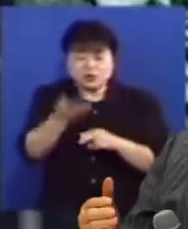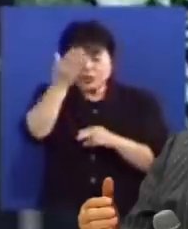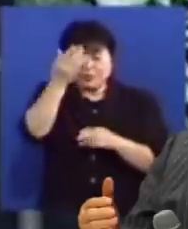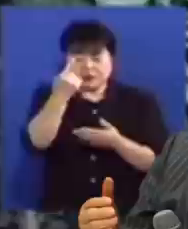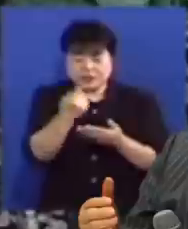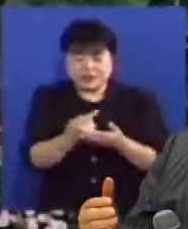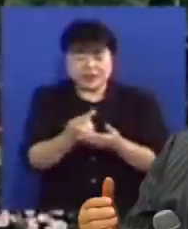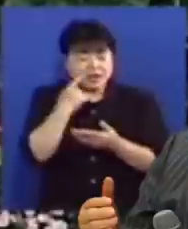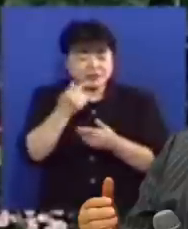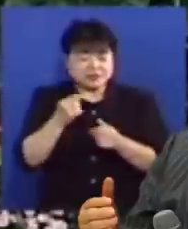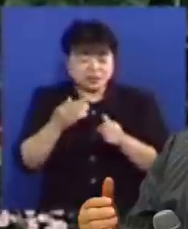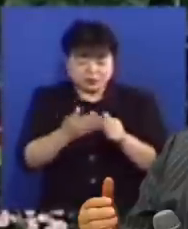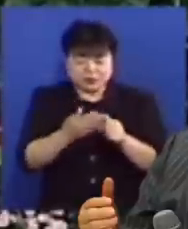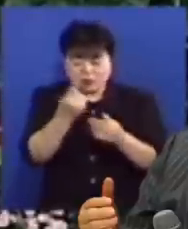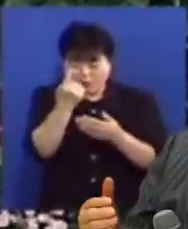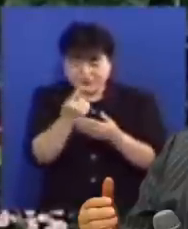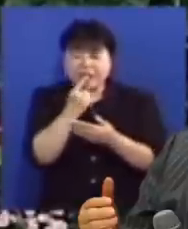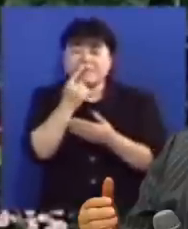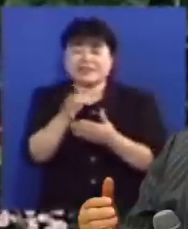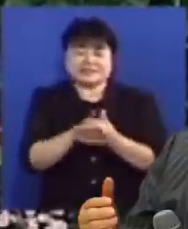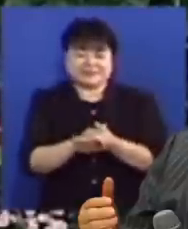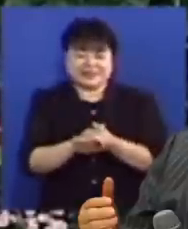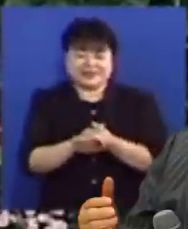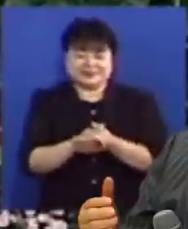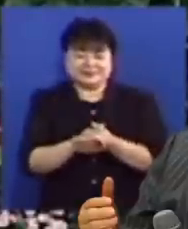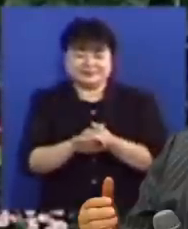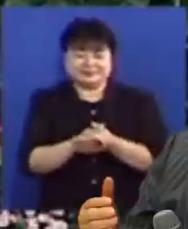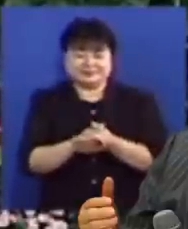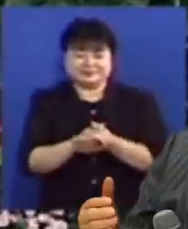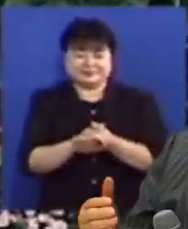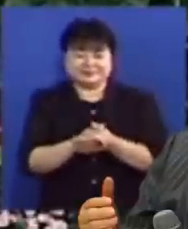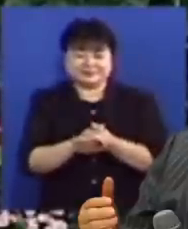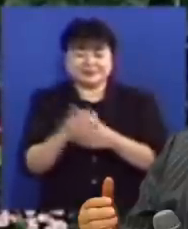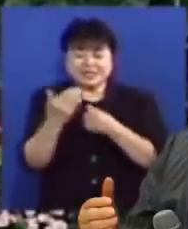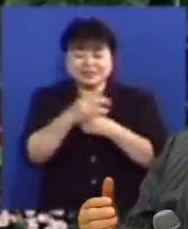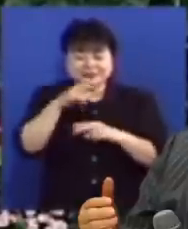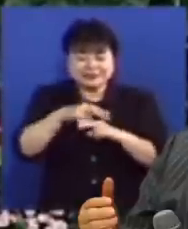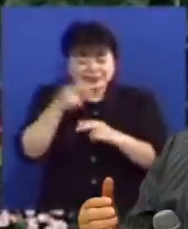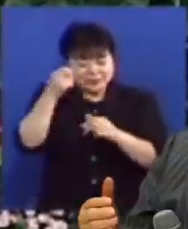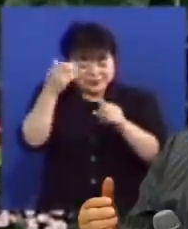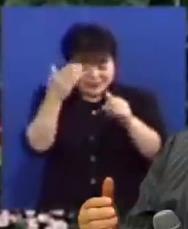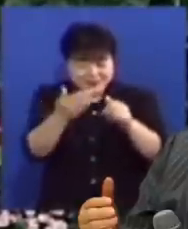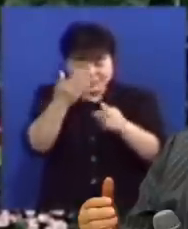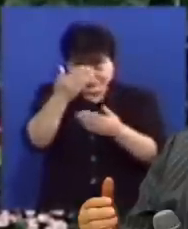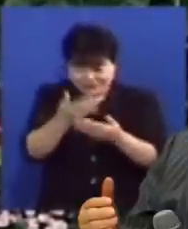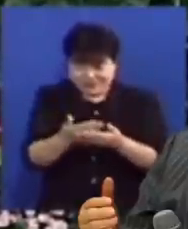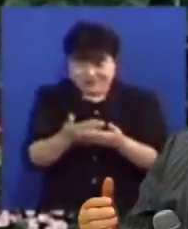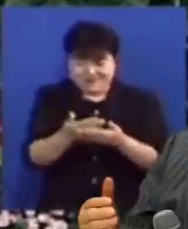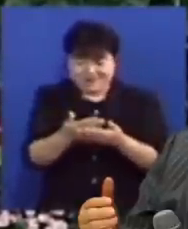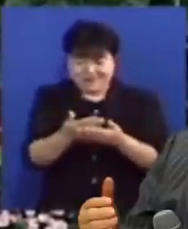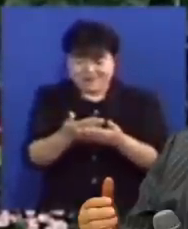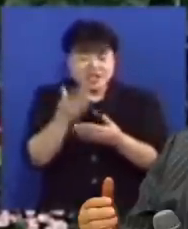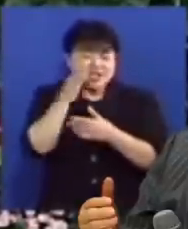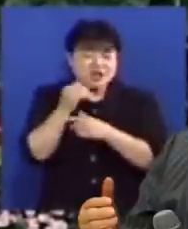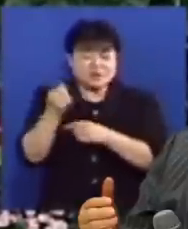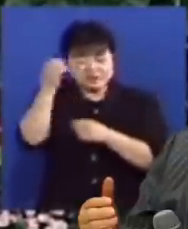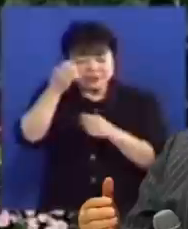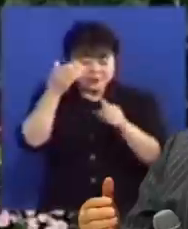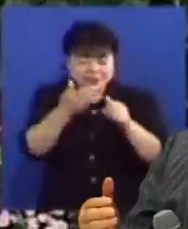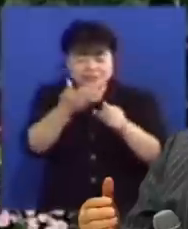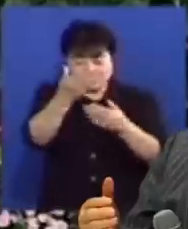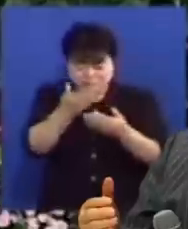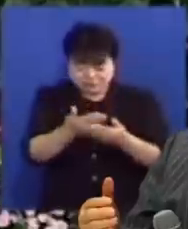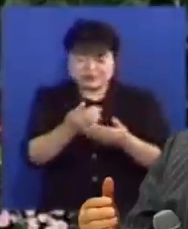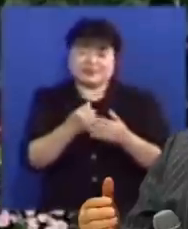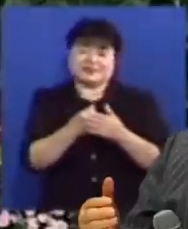빗들어 아버지 그래부터 내려온다고 야구부는 1장 17절에 말한 것입니다 언사도 성령께서 주시고 열매도 성령께서